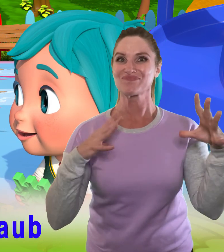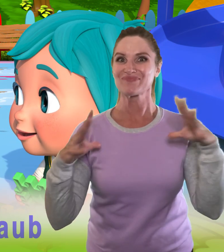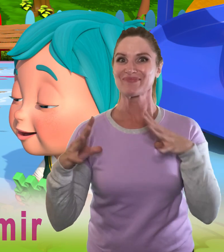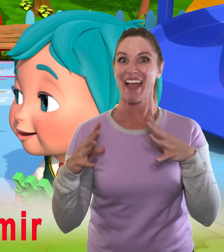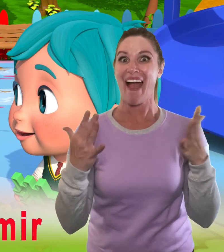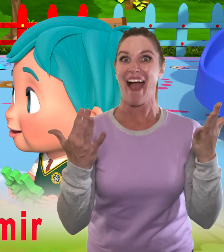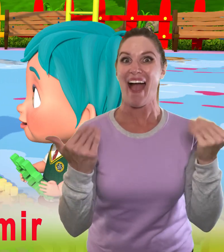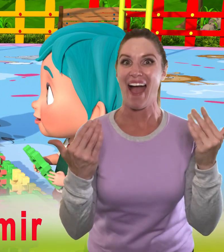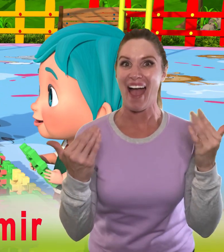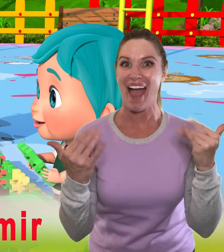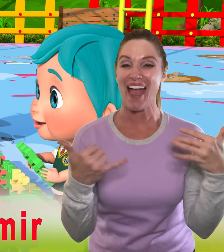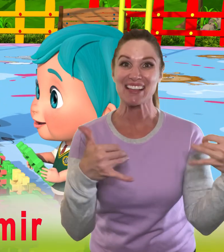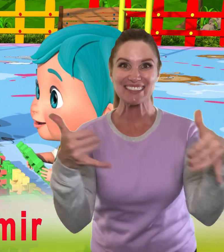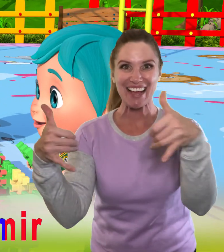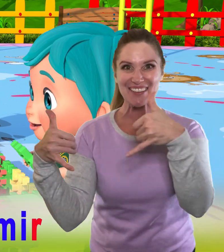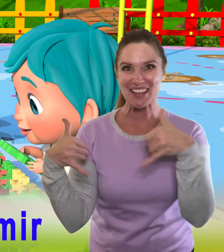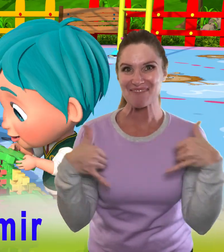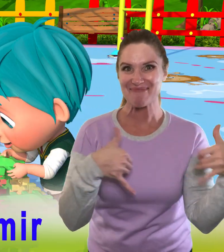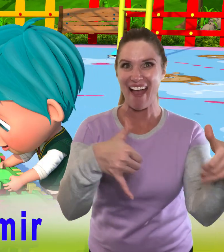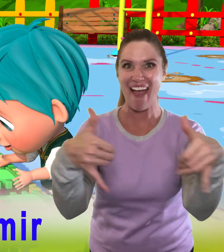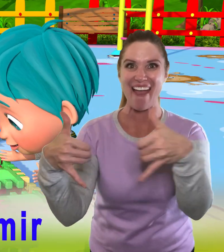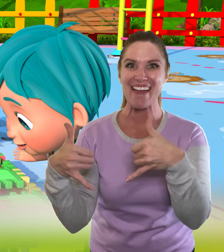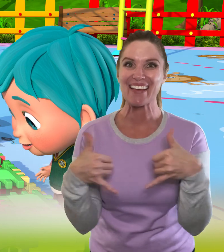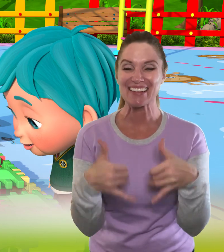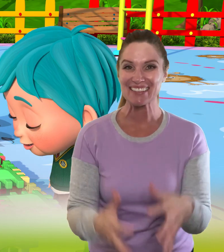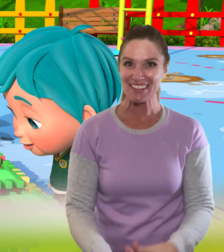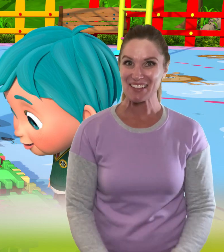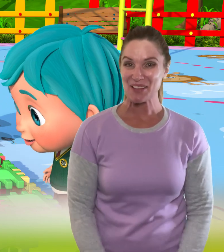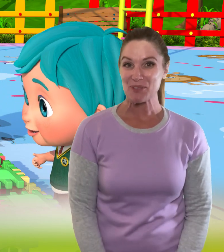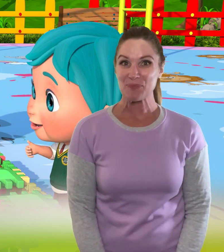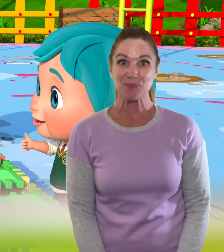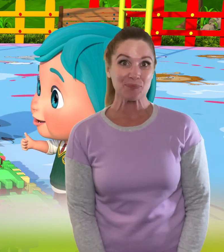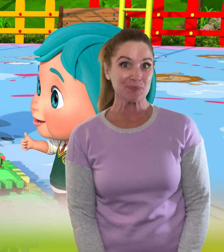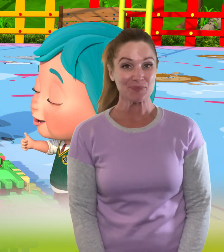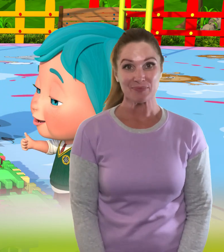Hey, hey, spiel mit mir Hey,